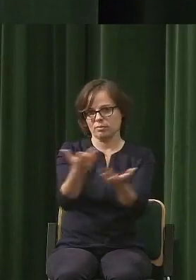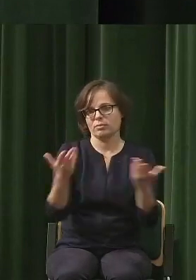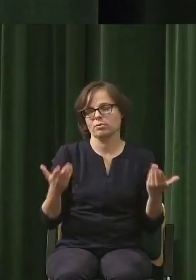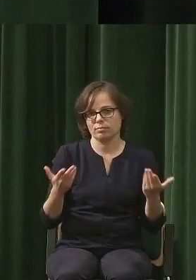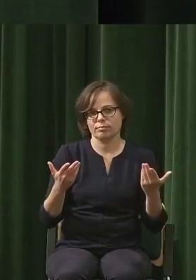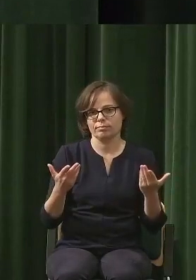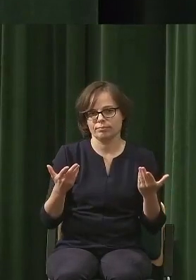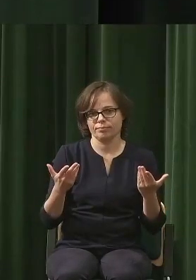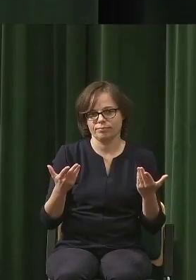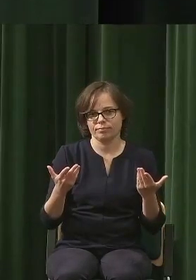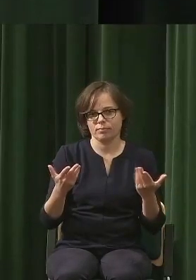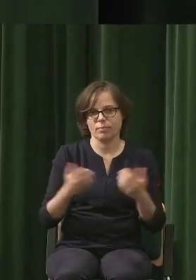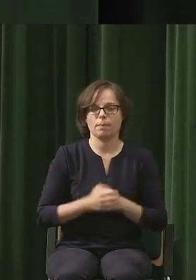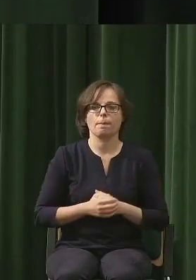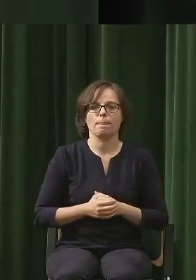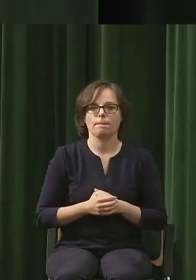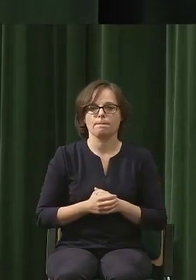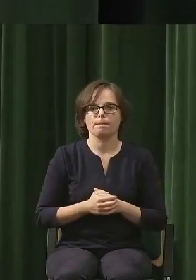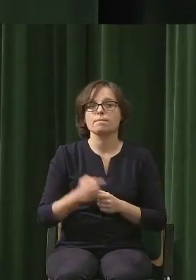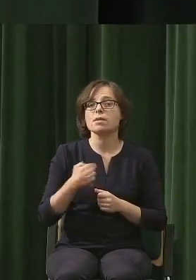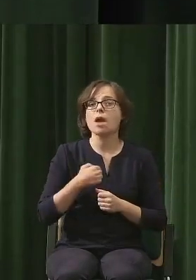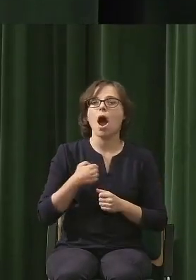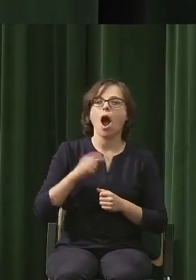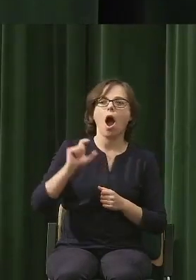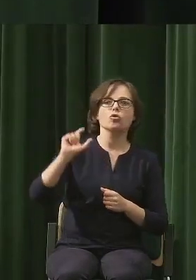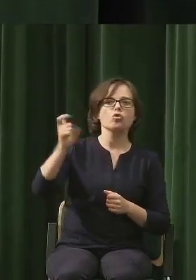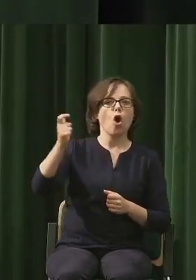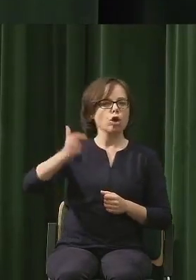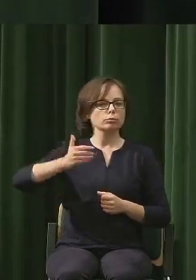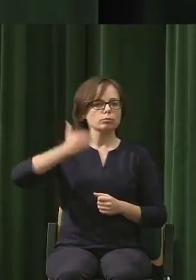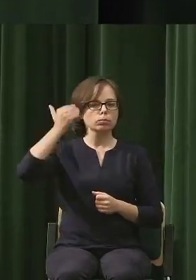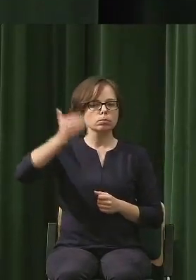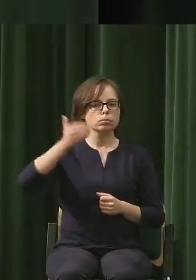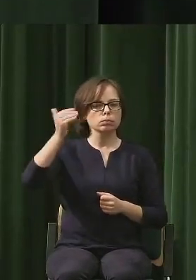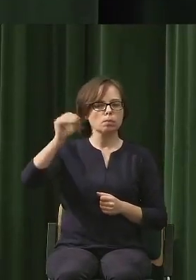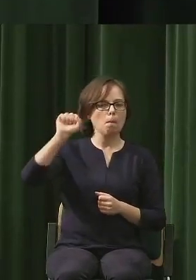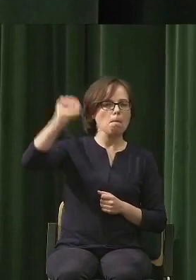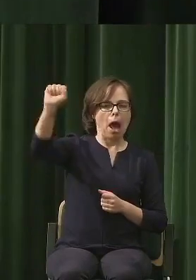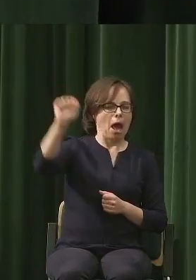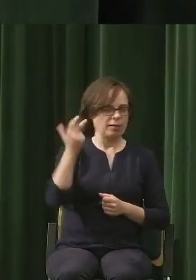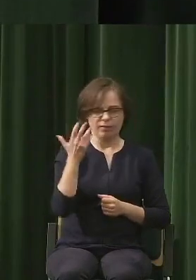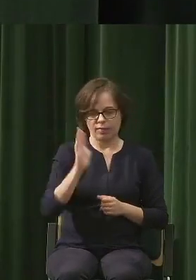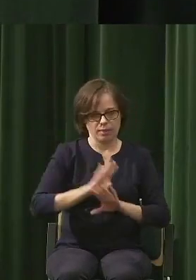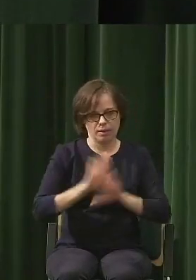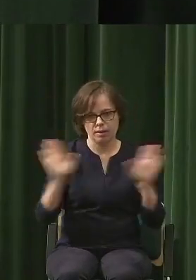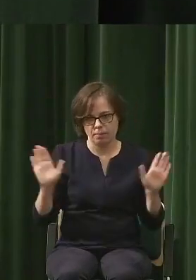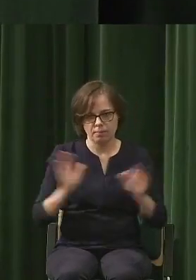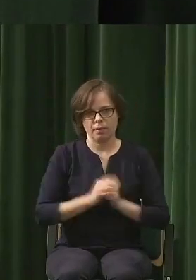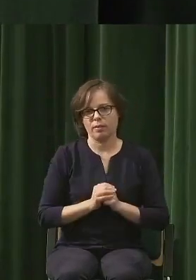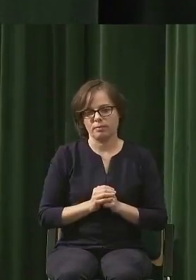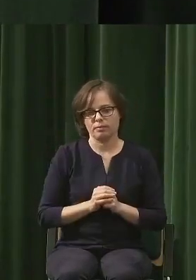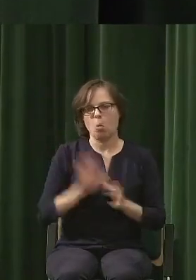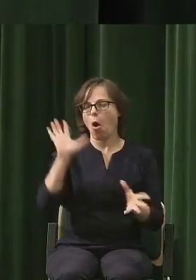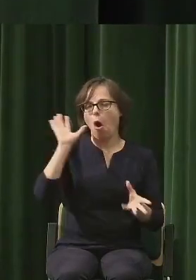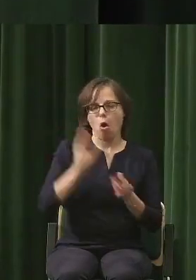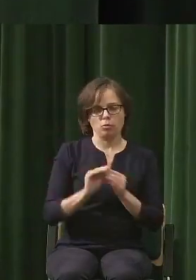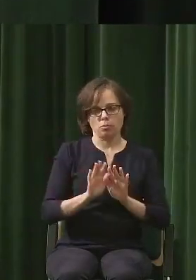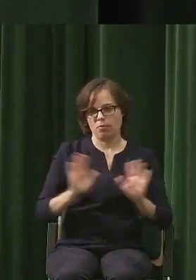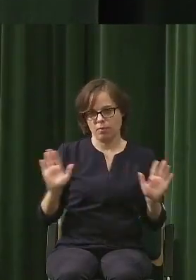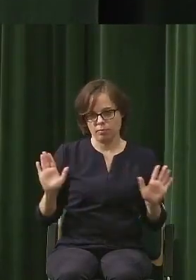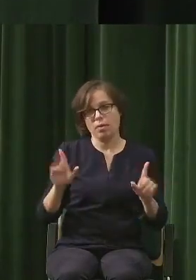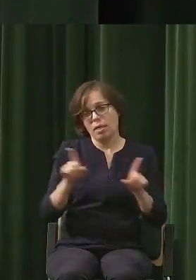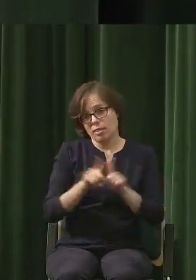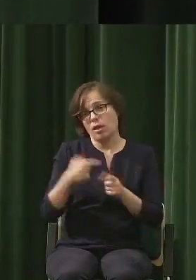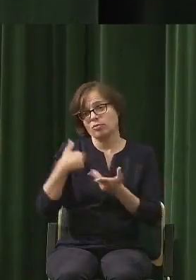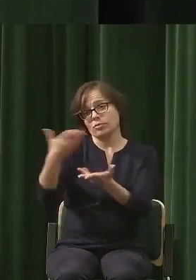jak mówię, już nie będę tutaj manifestu żadnego, jako podsumowanie wygłaszał. Zapraszam też do lektury